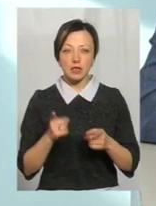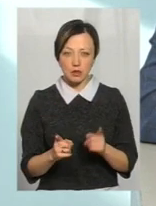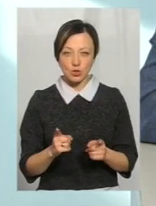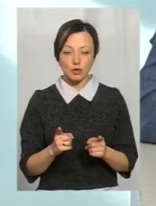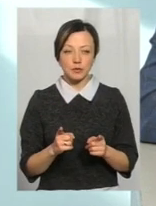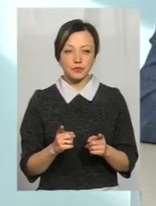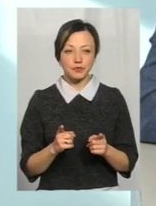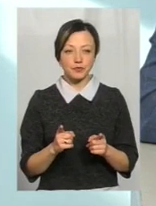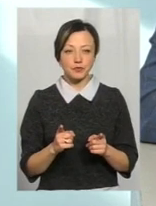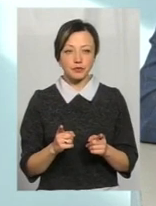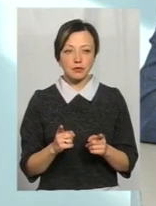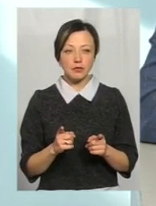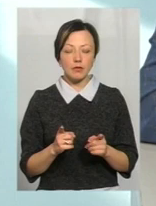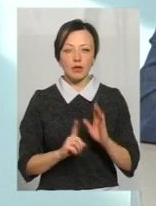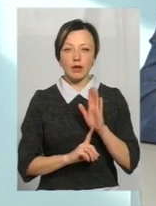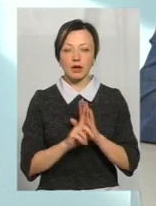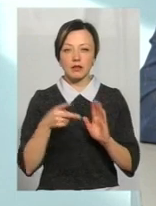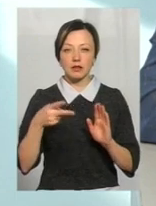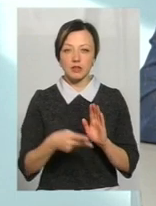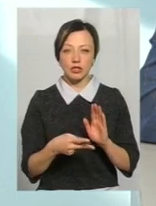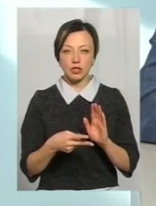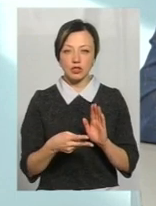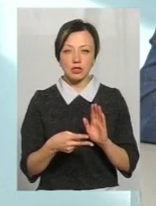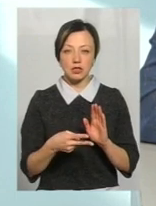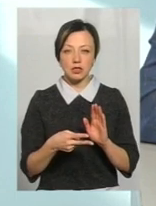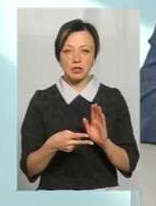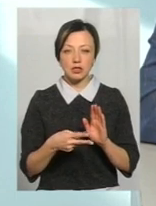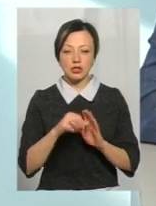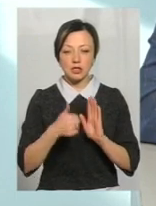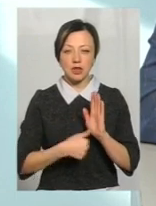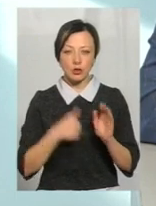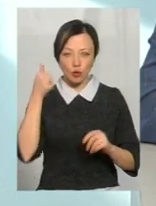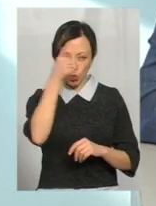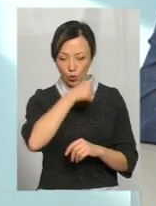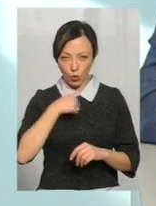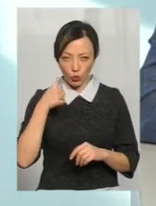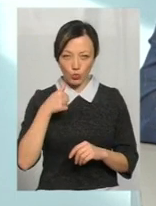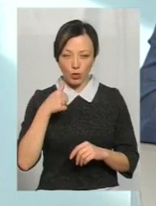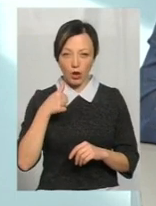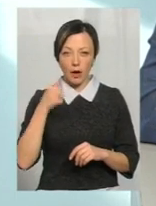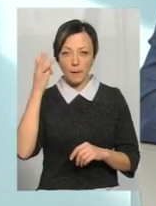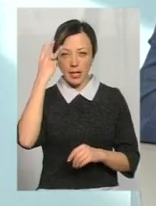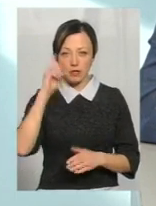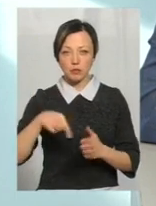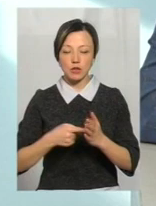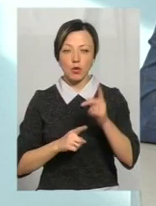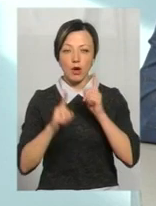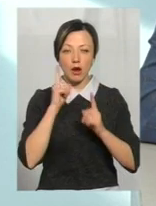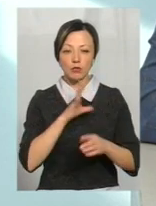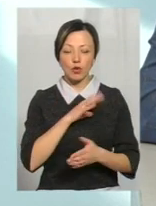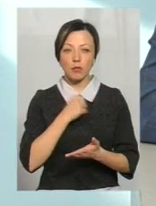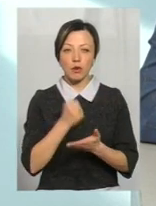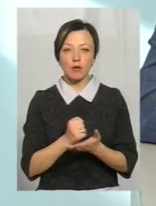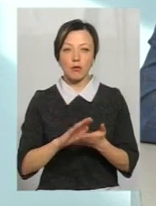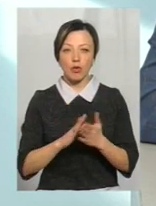з кінця 2016 року в Хмельницькому міському раді було прийнято